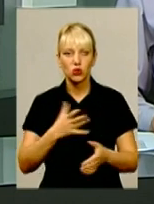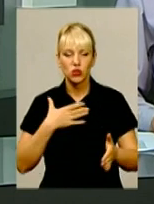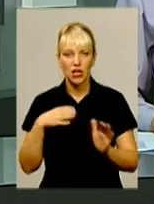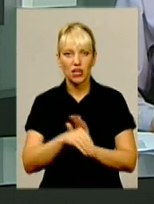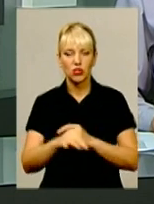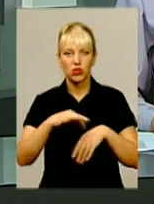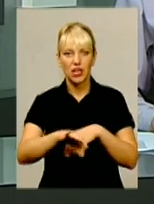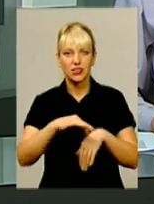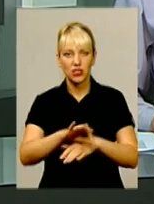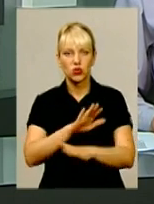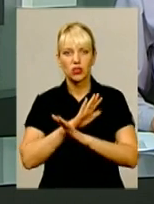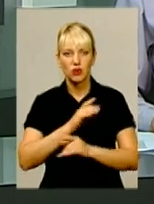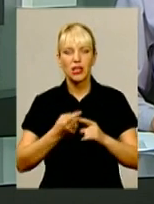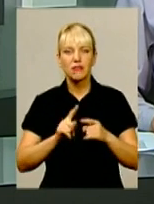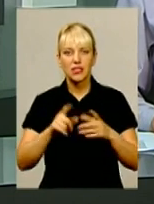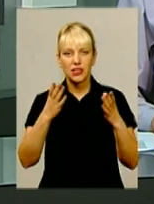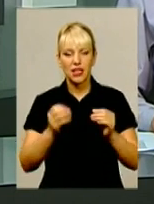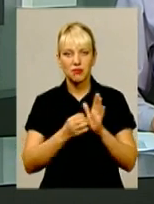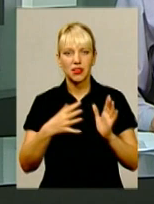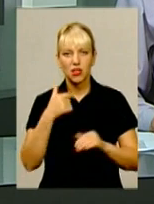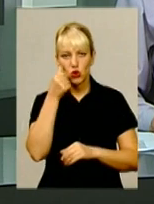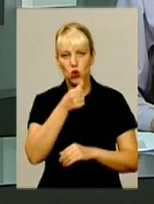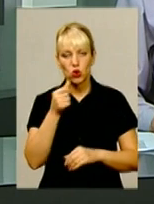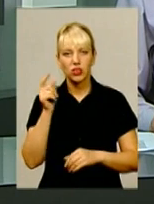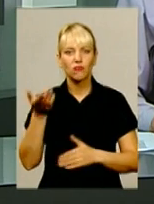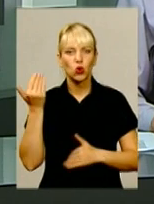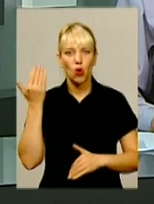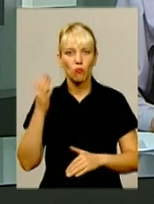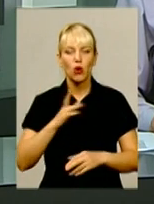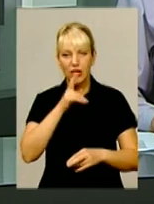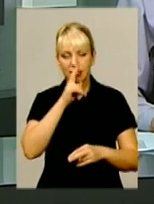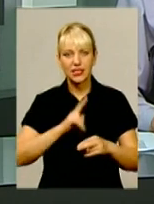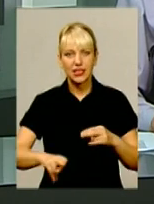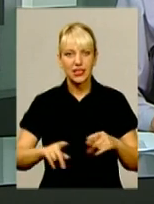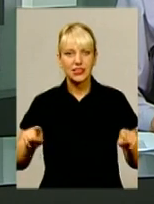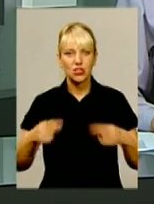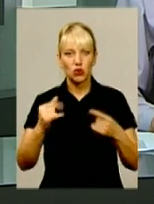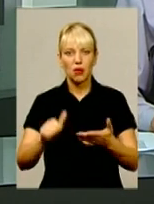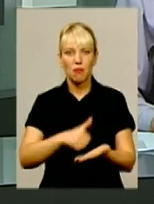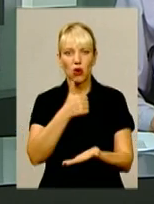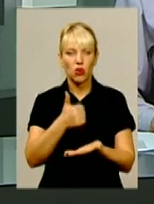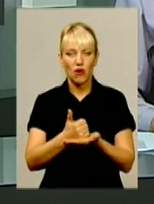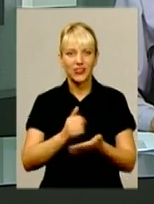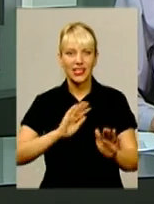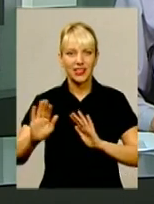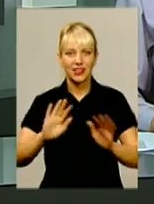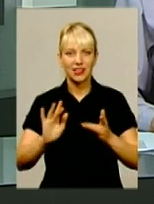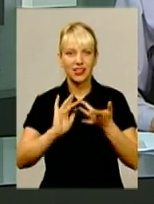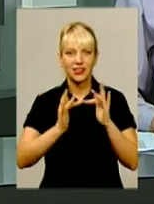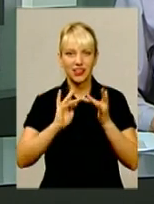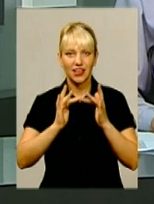насильницькою смертю. Саме в цей день, 15 років тому, зник засновник та перший головний редактор інтернет-видання